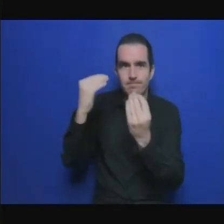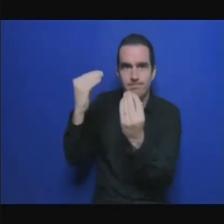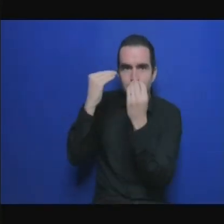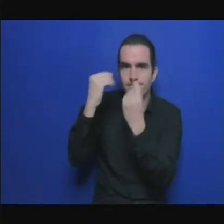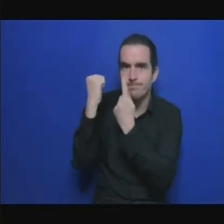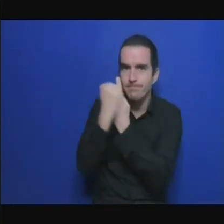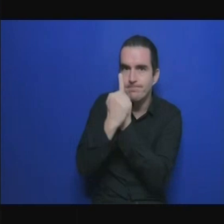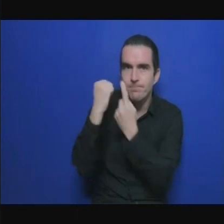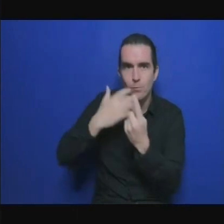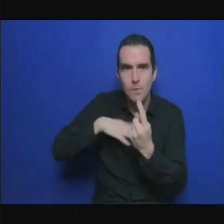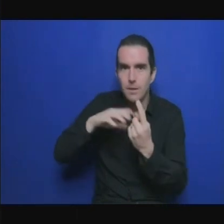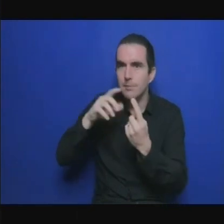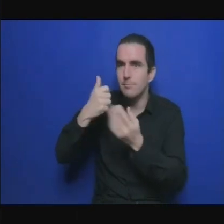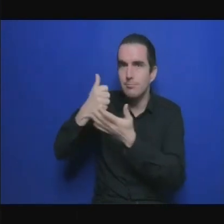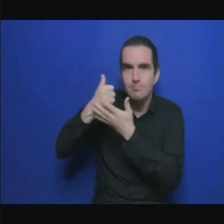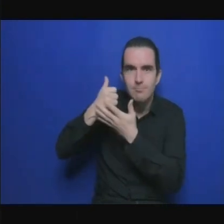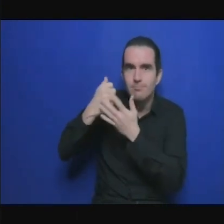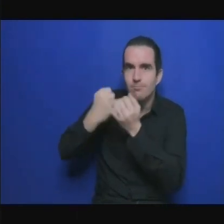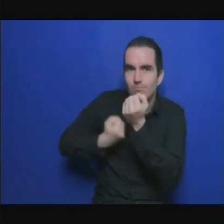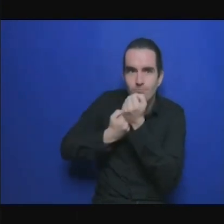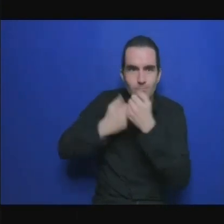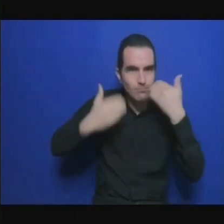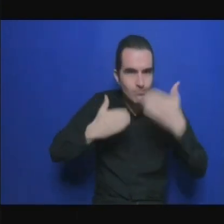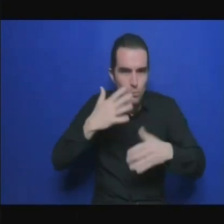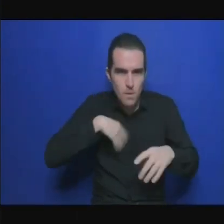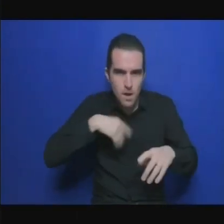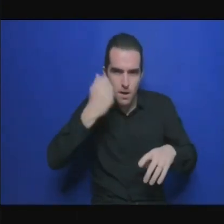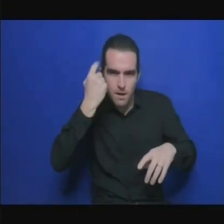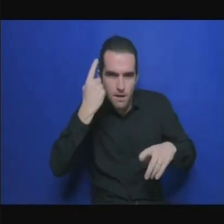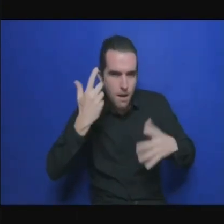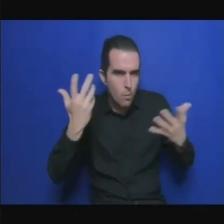avec les politiques nécessaires